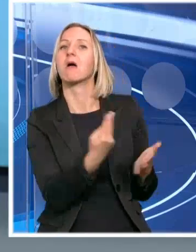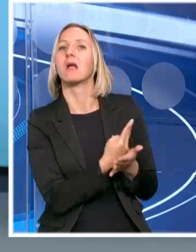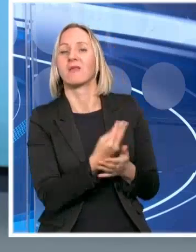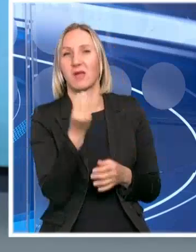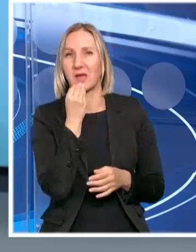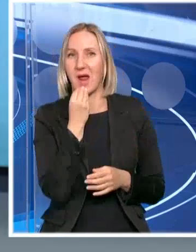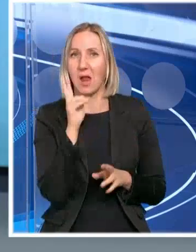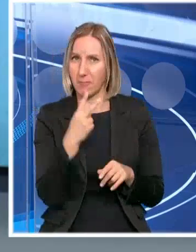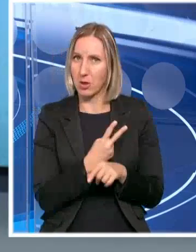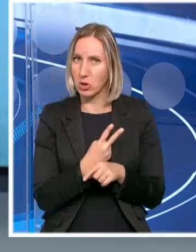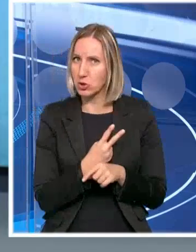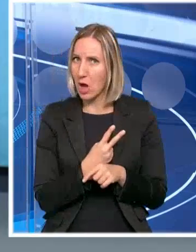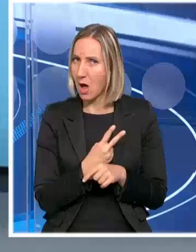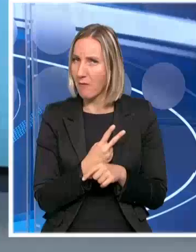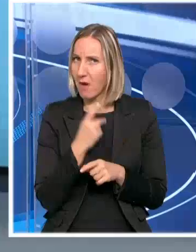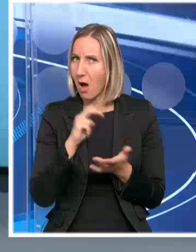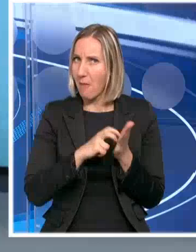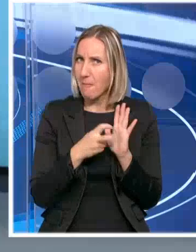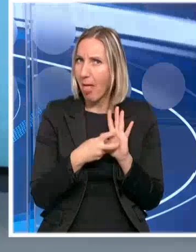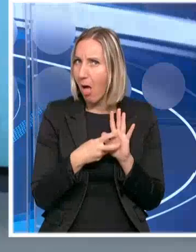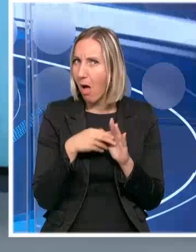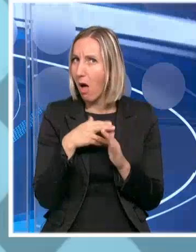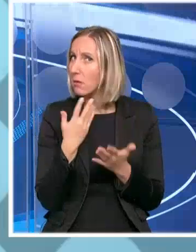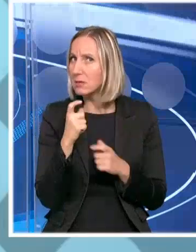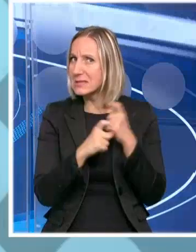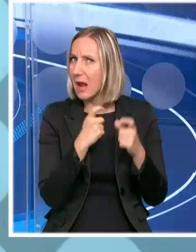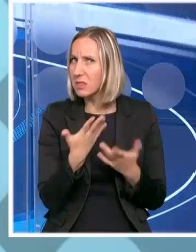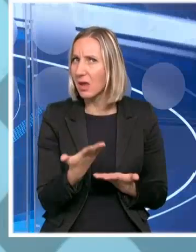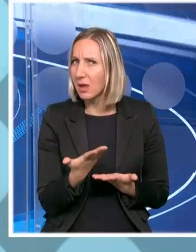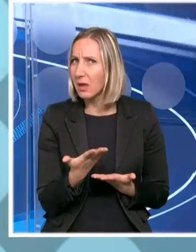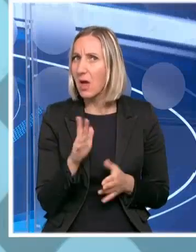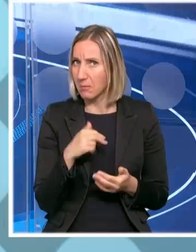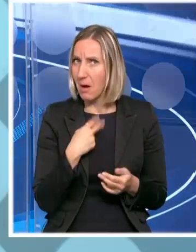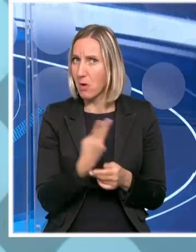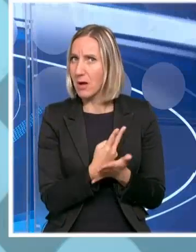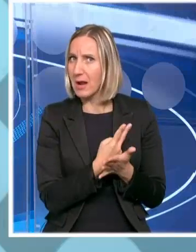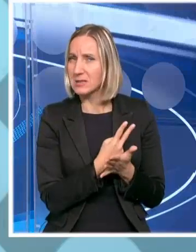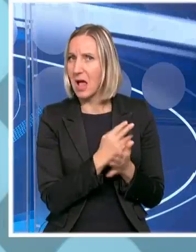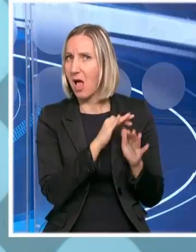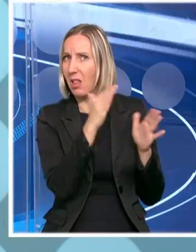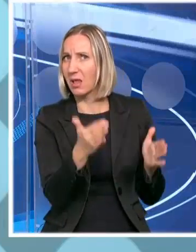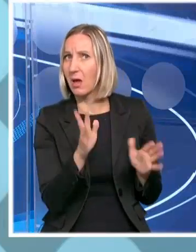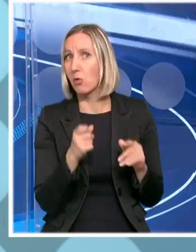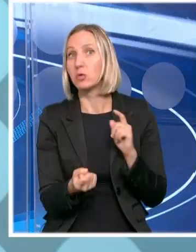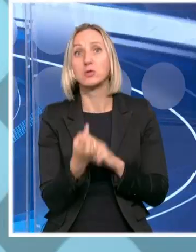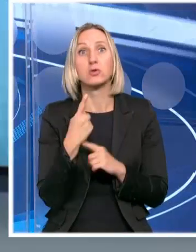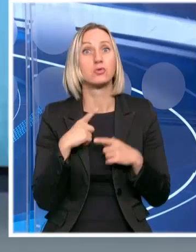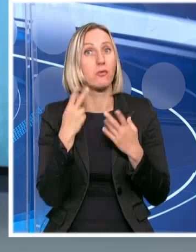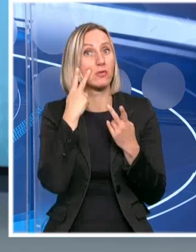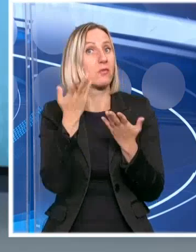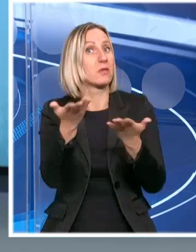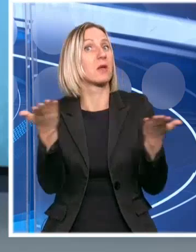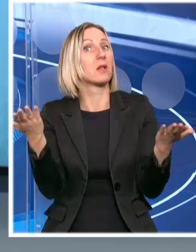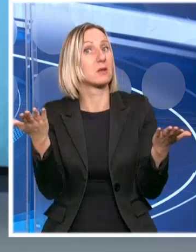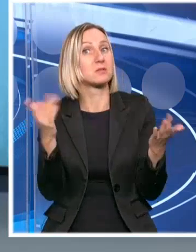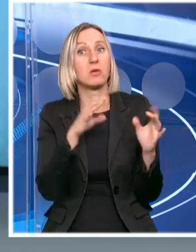država u tom smislu neku strategiju? Da li imamo zaliha? Mislim, mogu stalno da se dese. Mogu da se dese u životu. Eto, videli smo